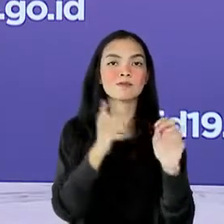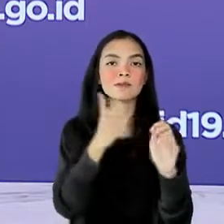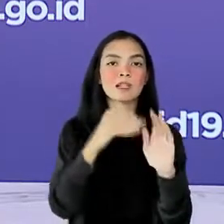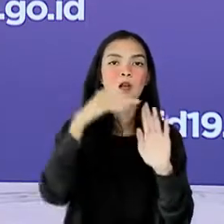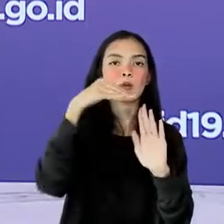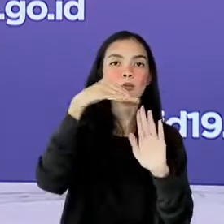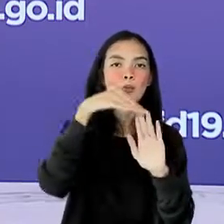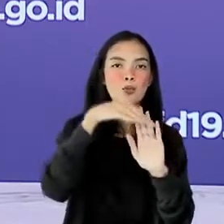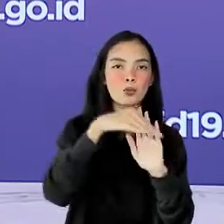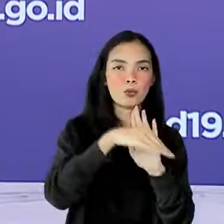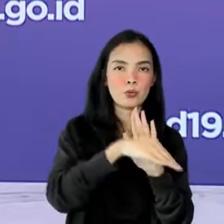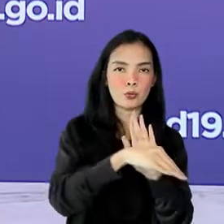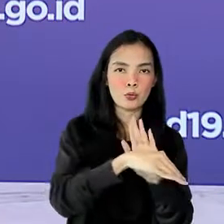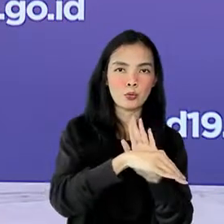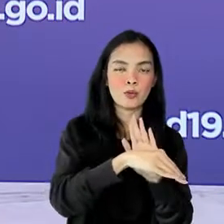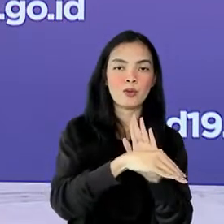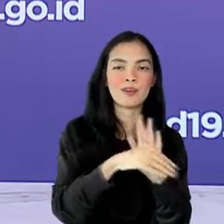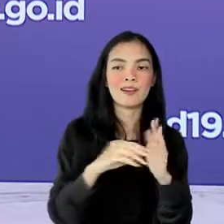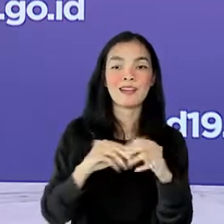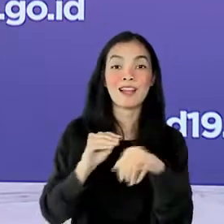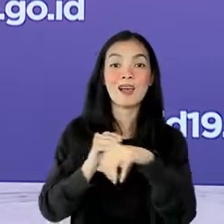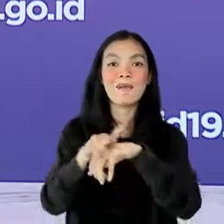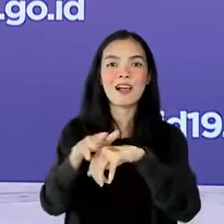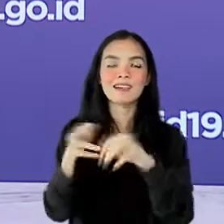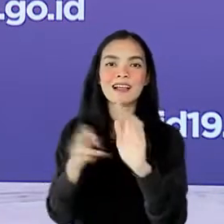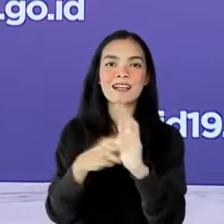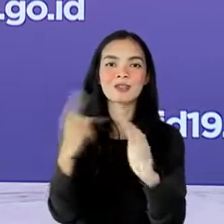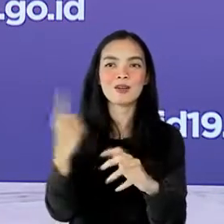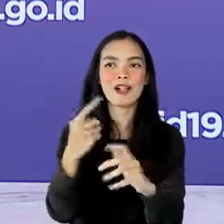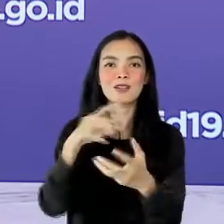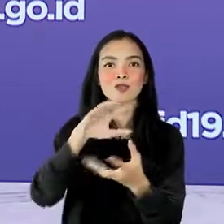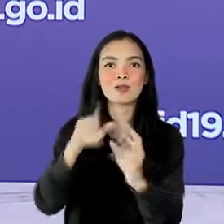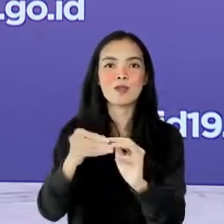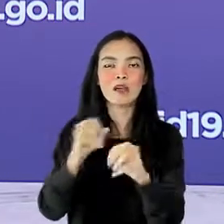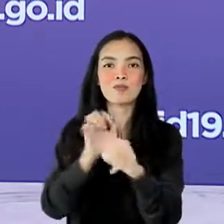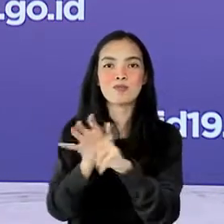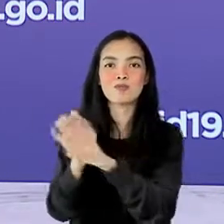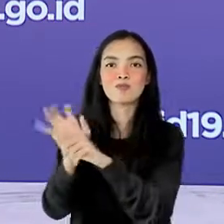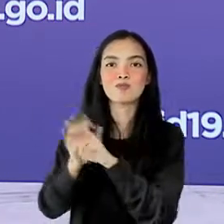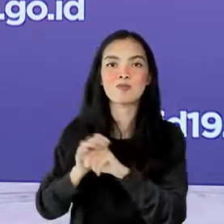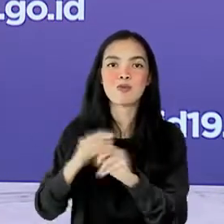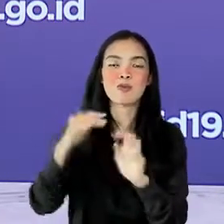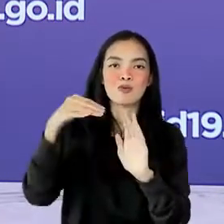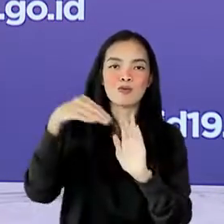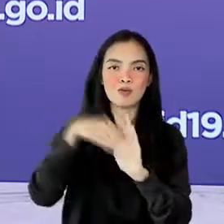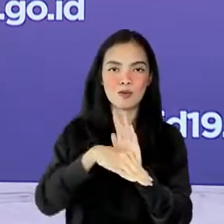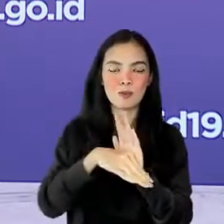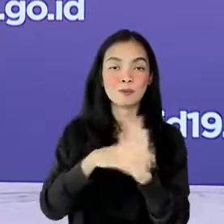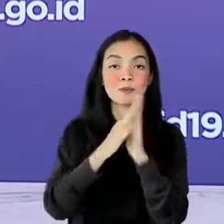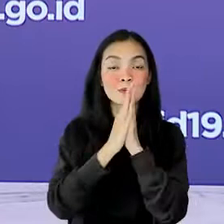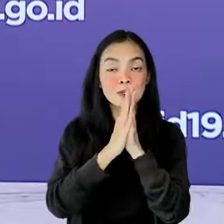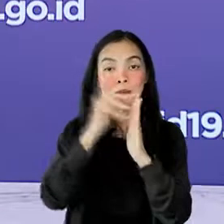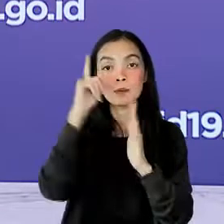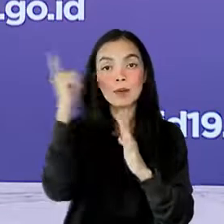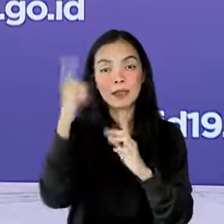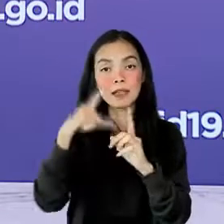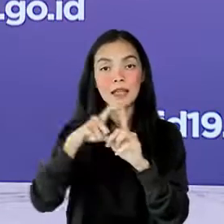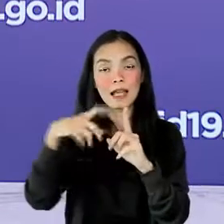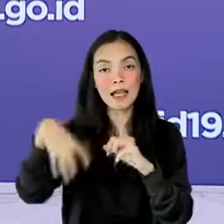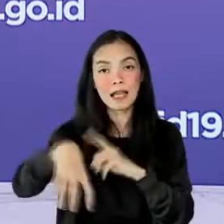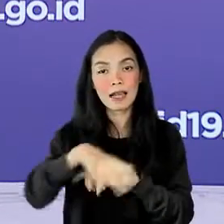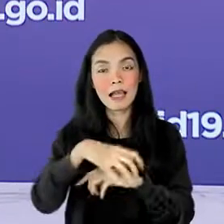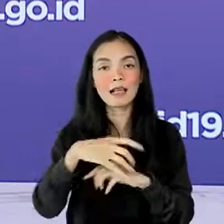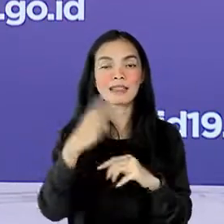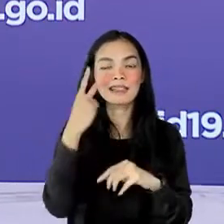-19 hingga tingkat nasional. Kepada Pemerintah Daerah, mohon untuk selalu mengakses data kepatuan protokol